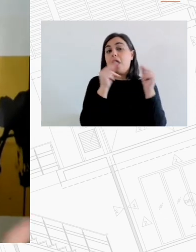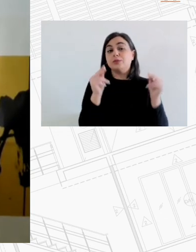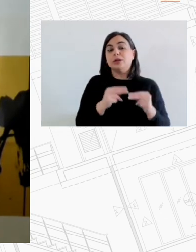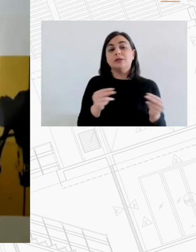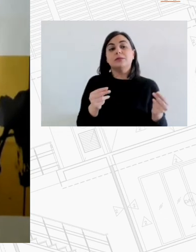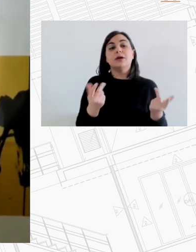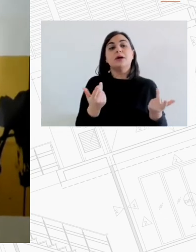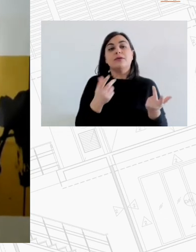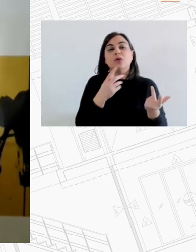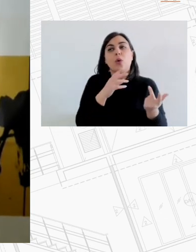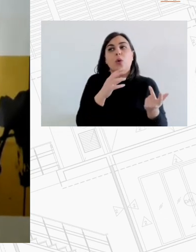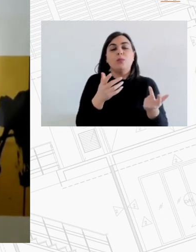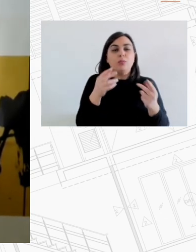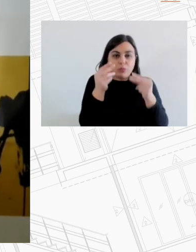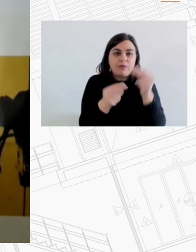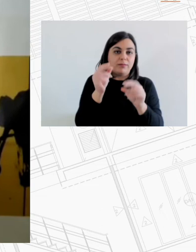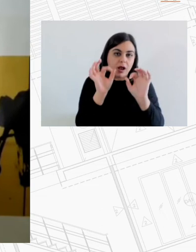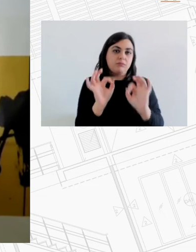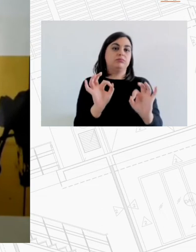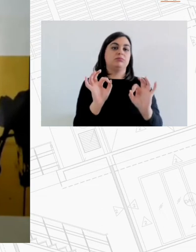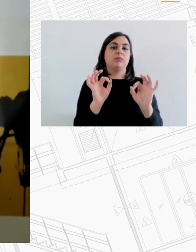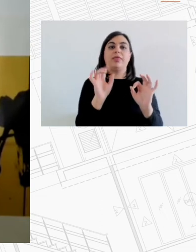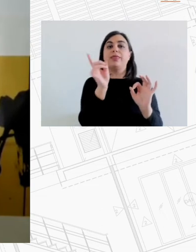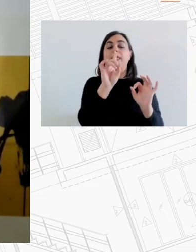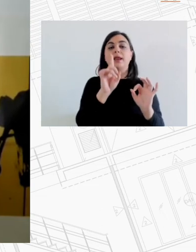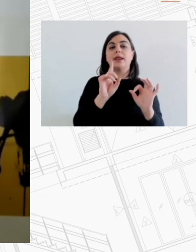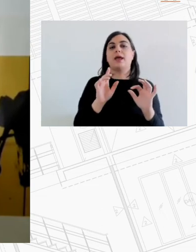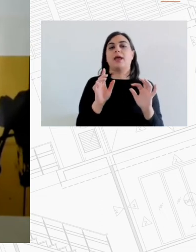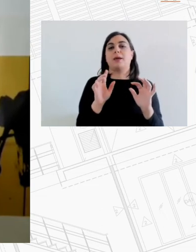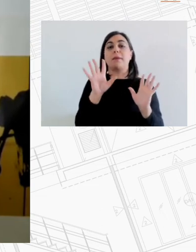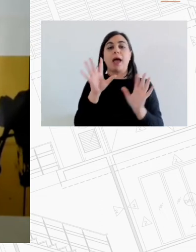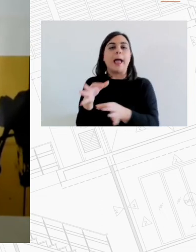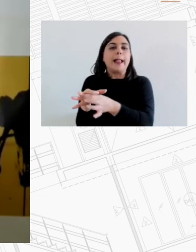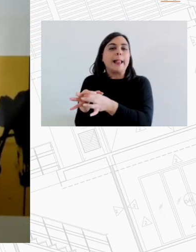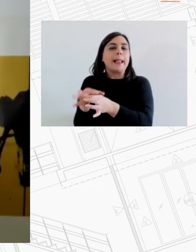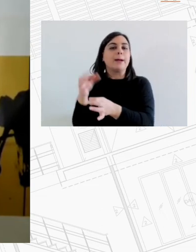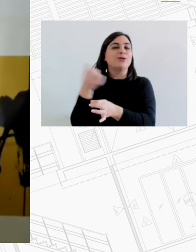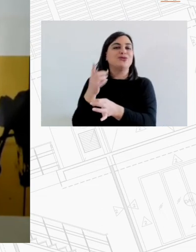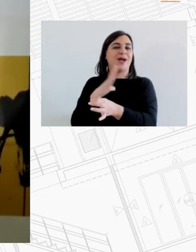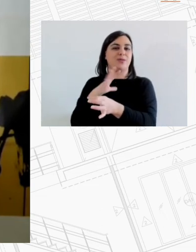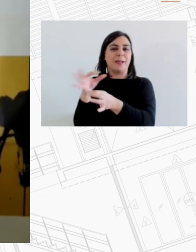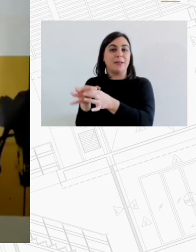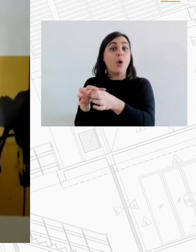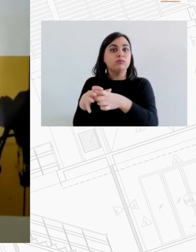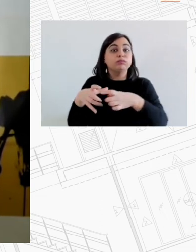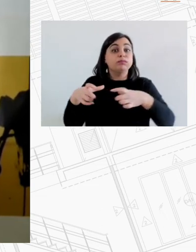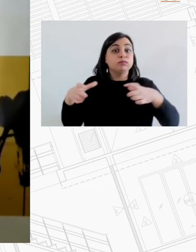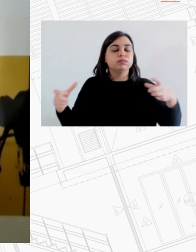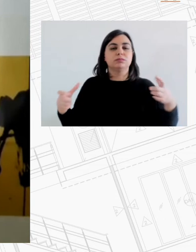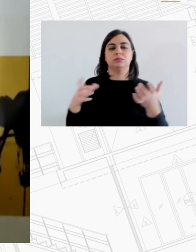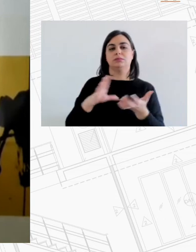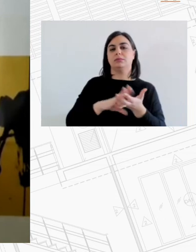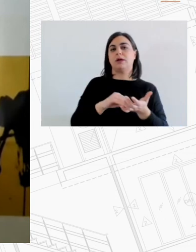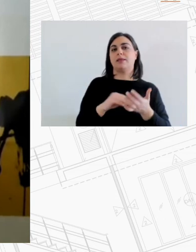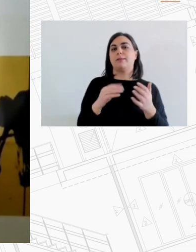στεγαστική πρόκληση το στεγαστικό πρόβλημα αφορά πολύ σημαντικά κομμάτια του πληθυσμού αυτού που κάποτε αποκαλούσαν ας πούμε μεσαία τάξη ας το κι αν δεν ξέρουμε